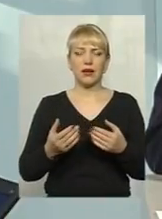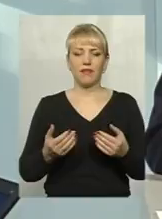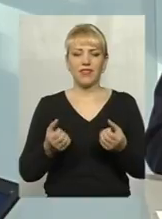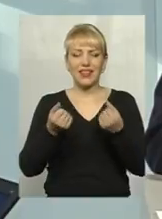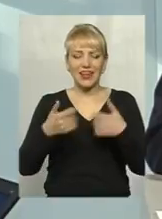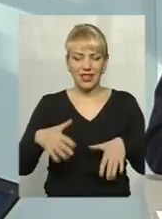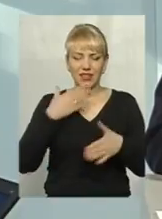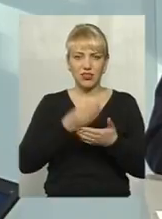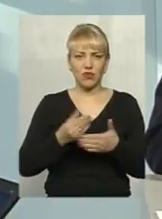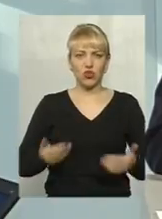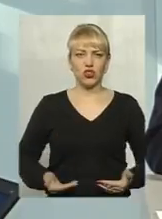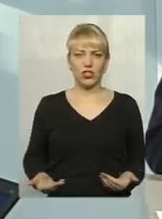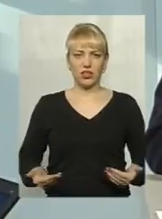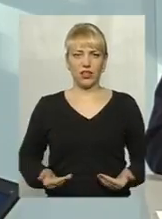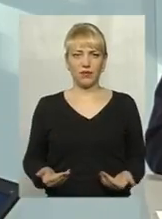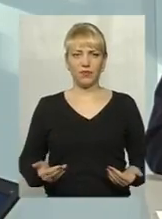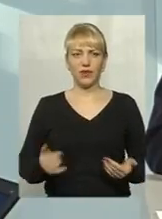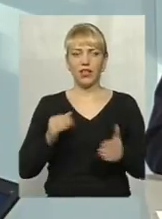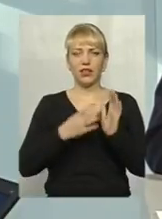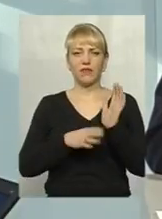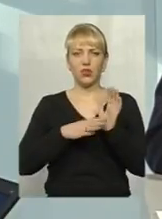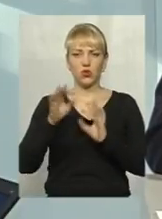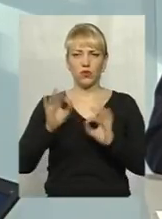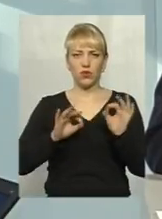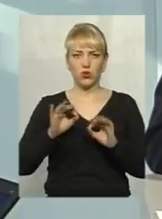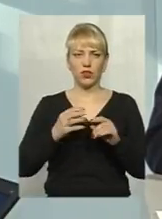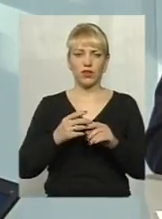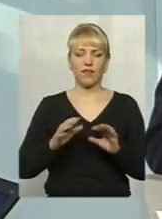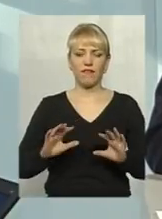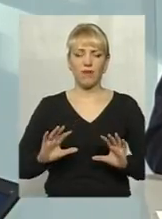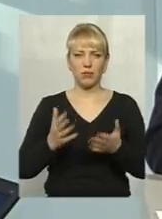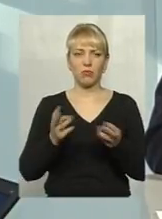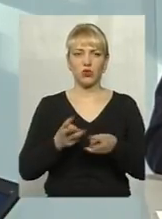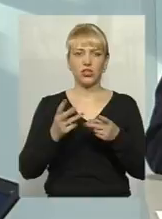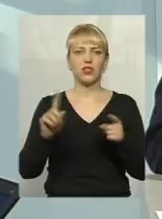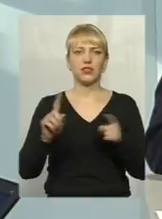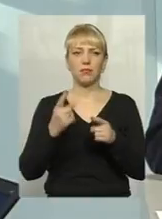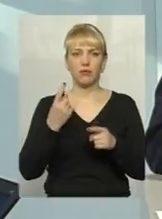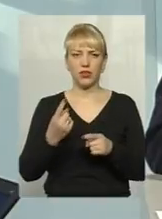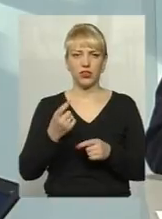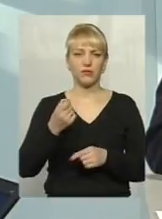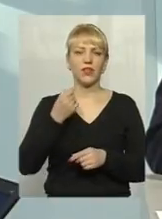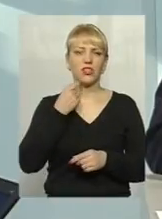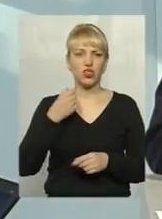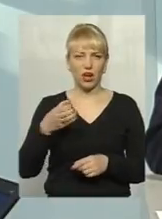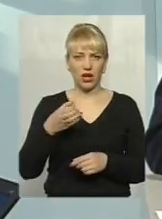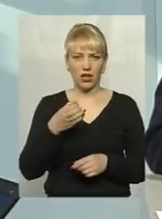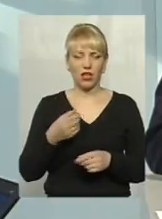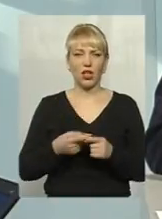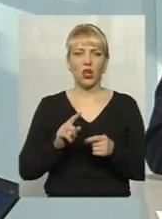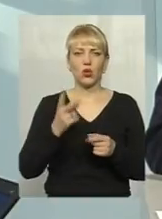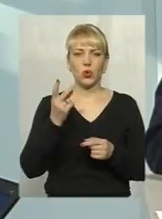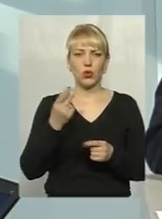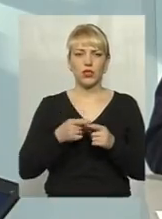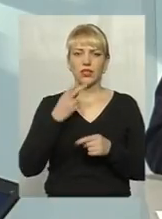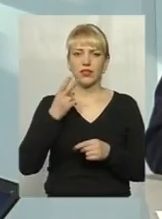і на 90% випадків пожеж? Це перша чарка, другий – це запалена цигарка і